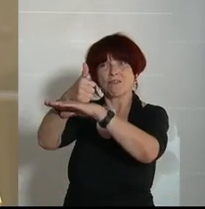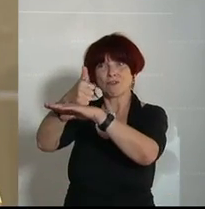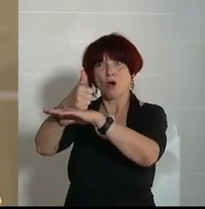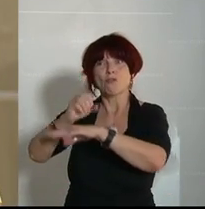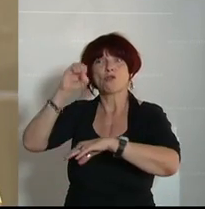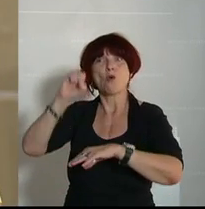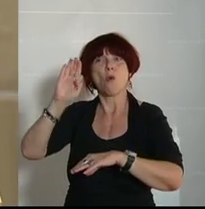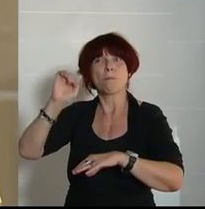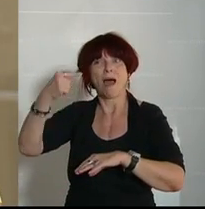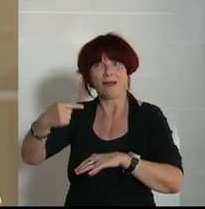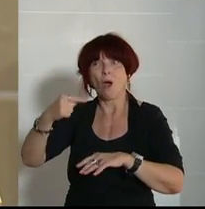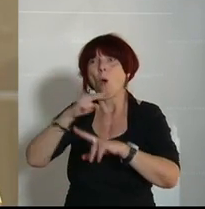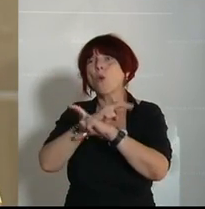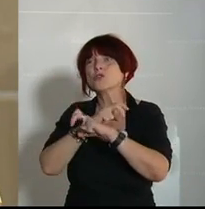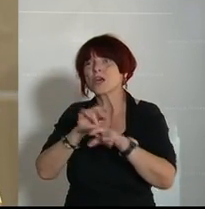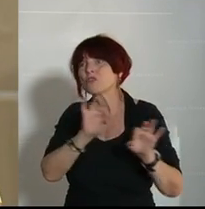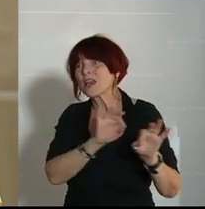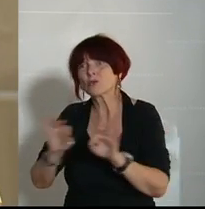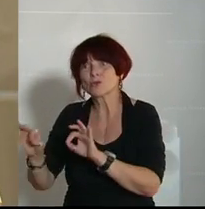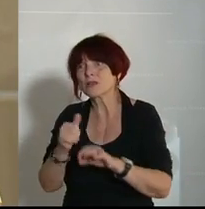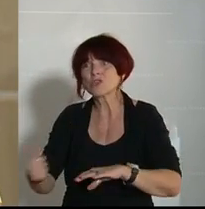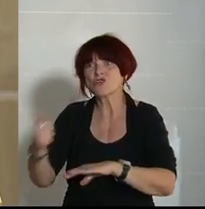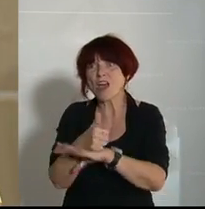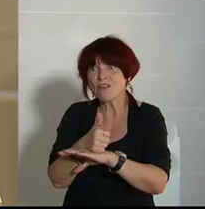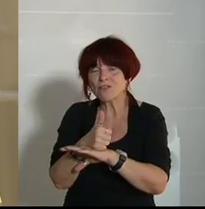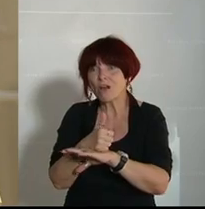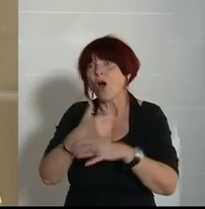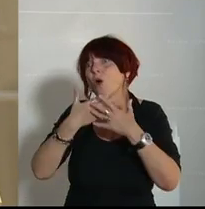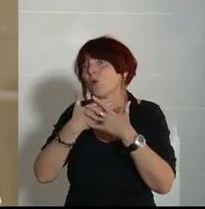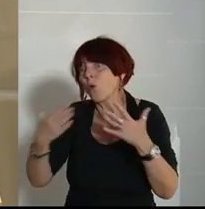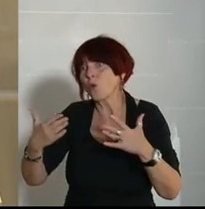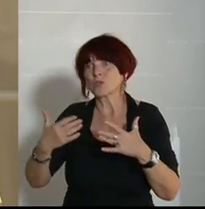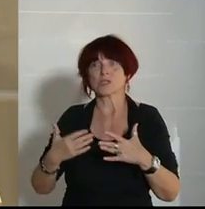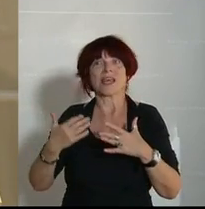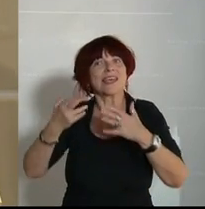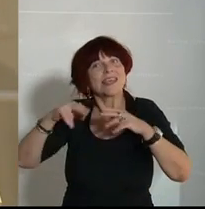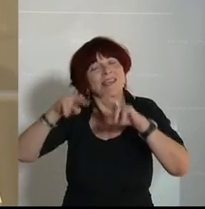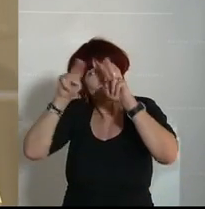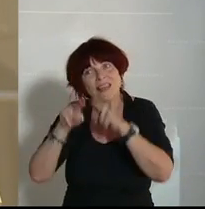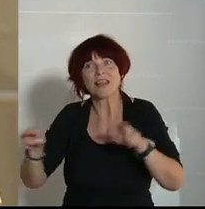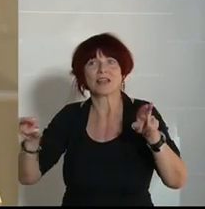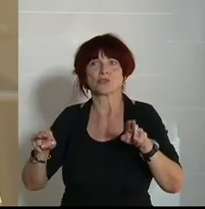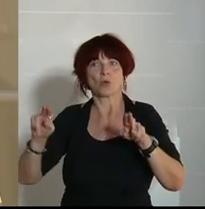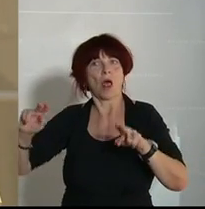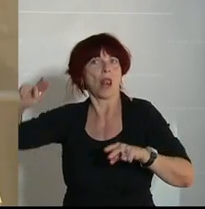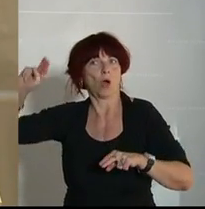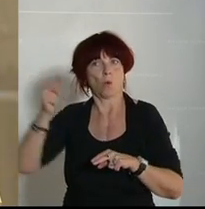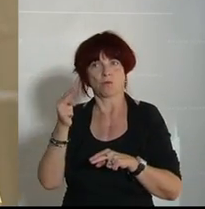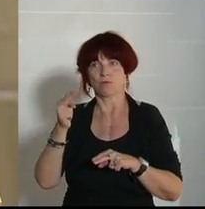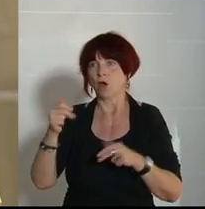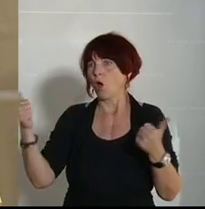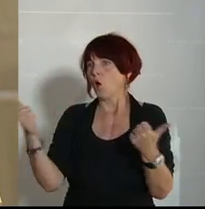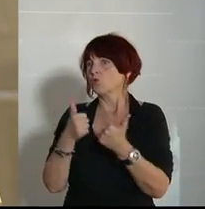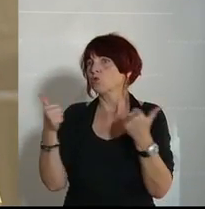geht, wo es um hohe Steuerzahlungen geht und wo es um internationale Reputation geht. Es sind hervorragende österreichische Unternehmen, die